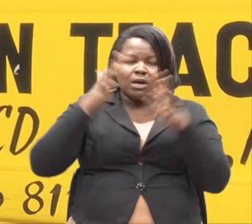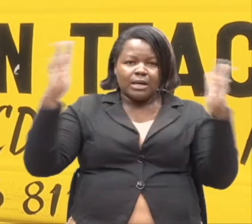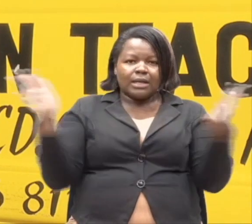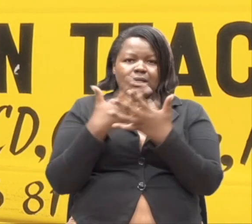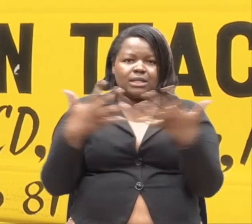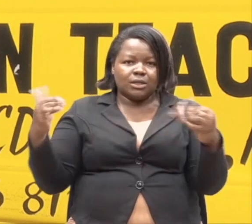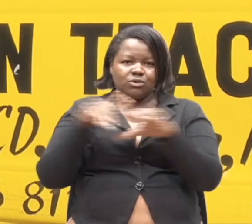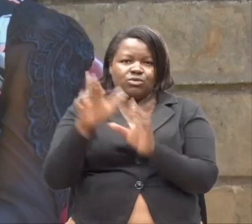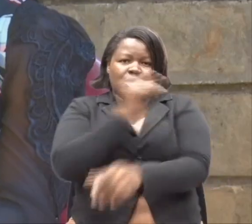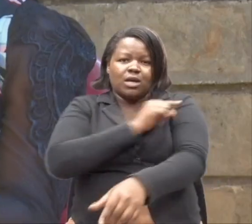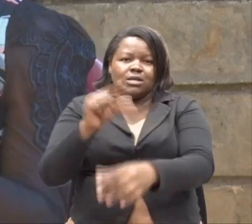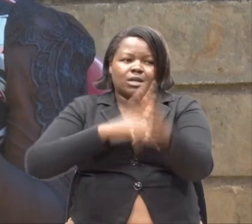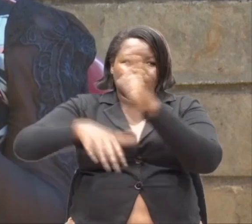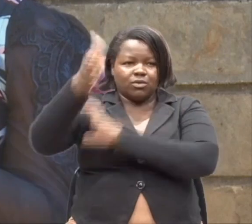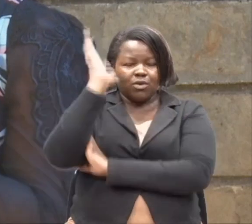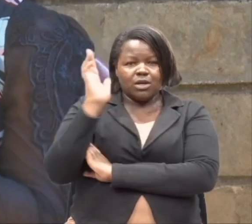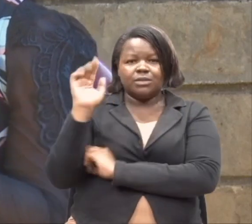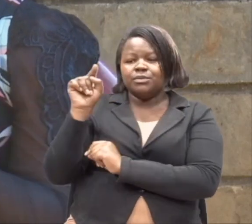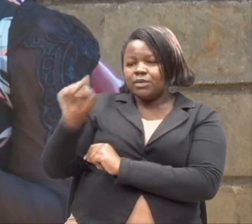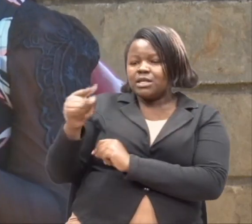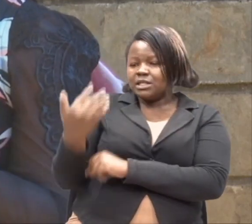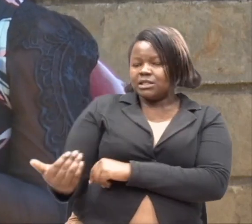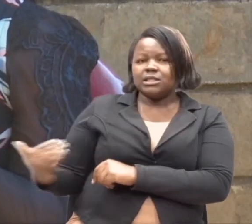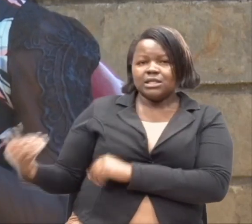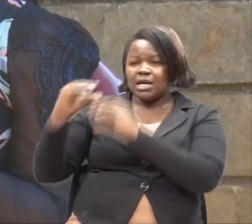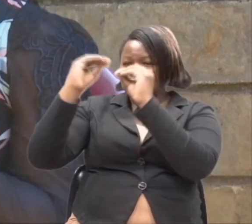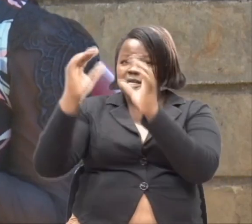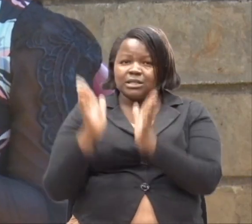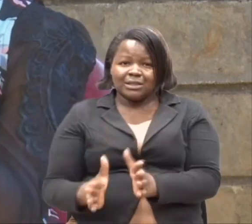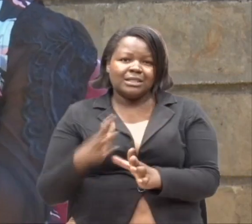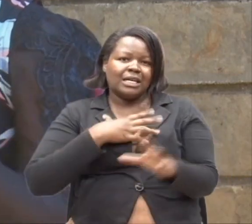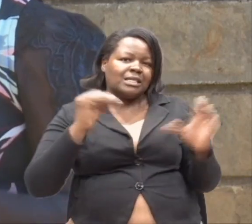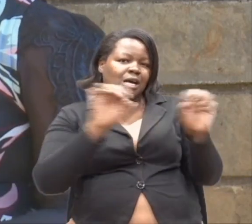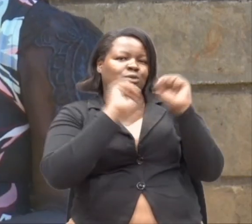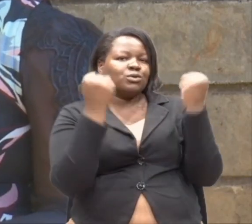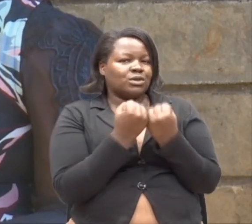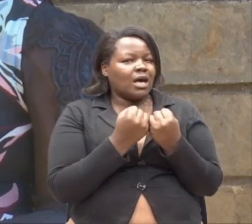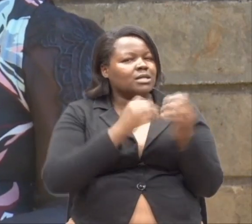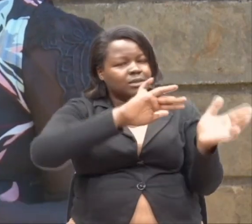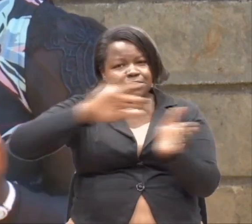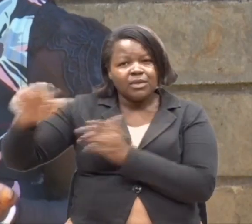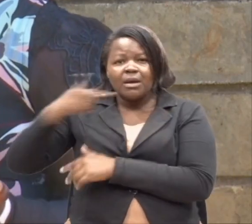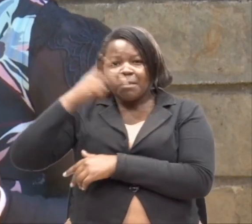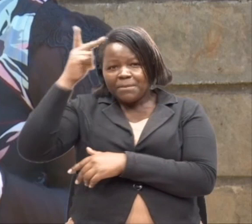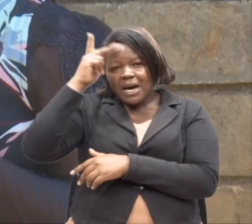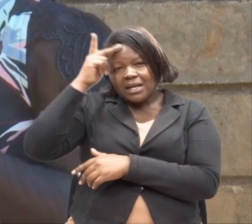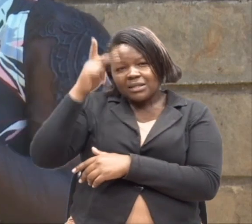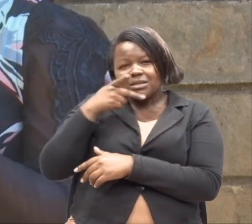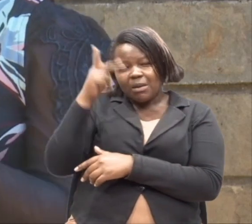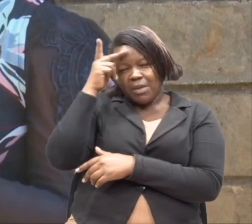makuwa kiongozo wa nanayema ya mungu. Kwa walikua watoto, walimu na the society. Jee, wazazi wako. Mujua wengine,